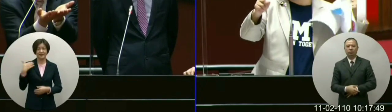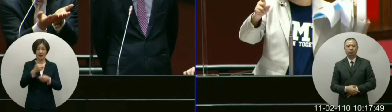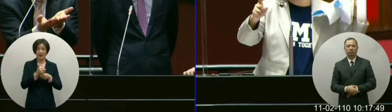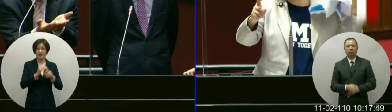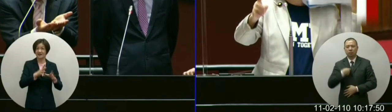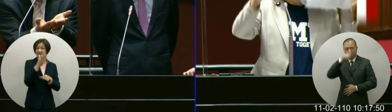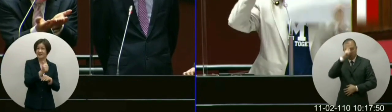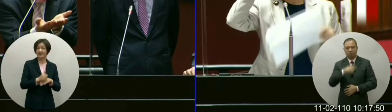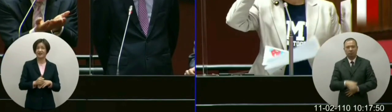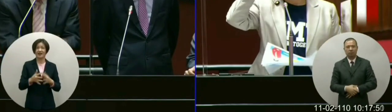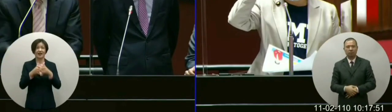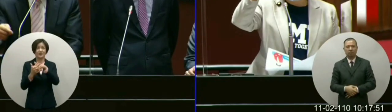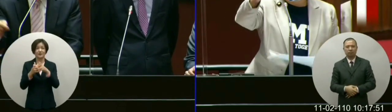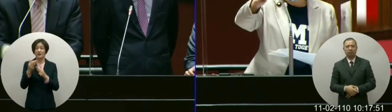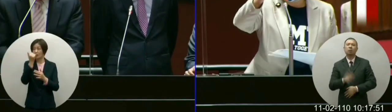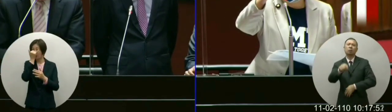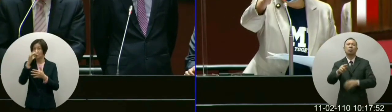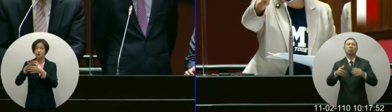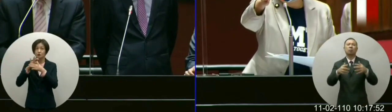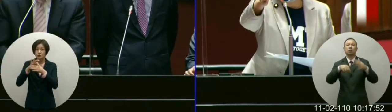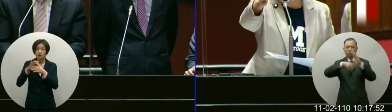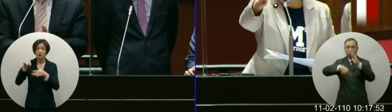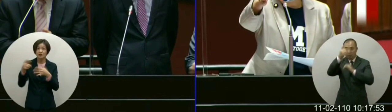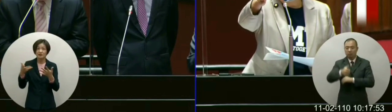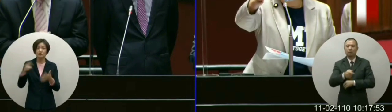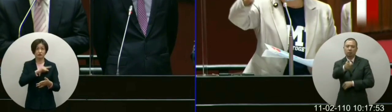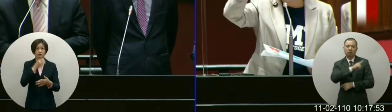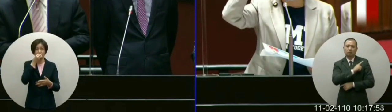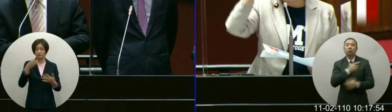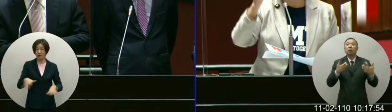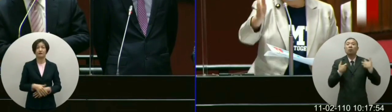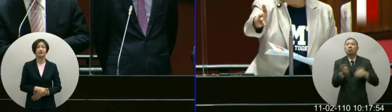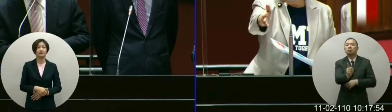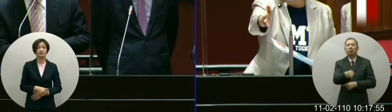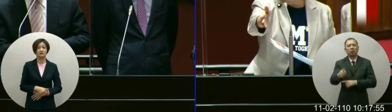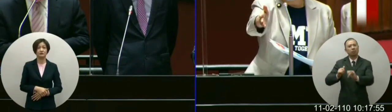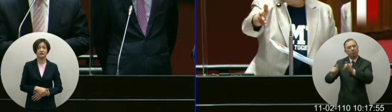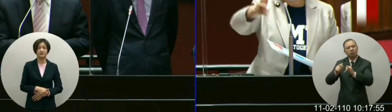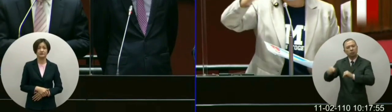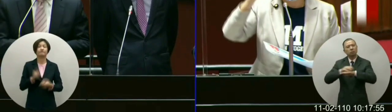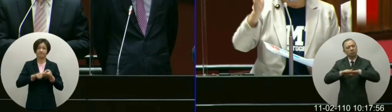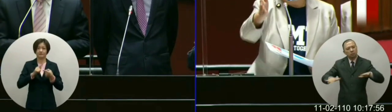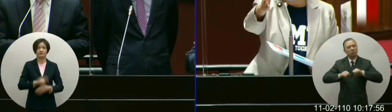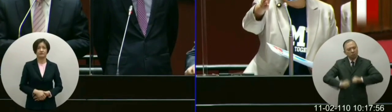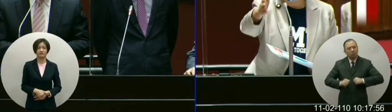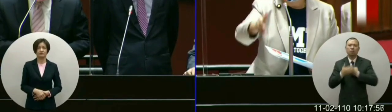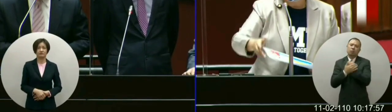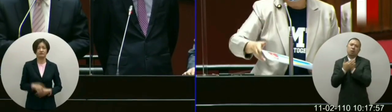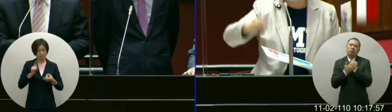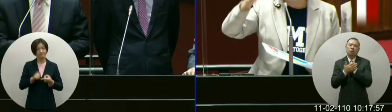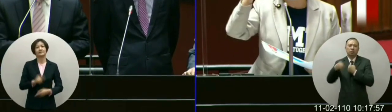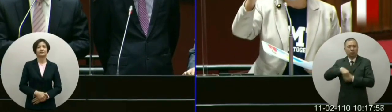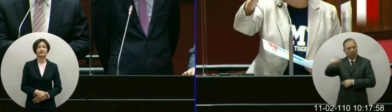端那个美国猪肉出来的时候他有讲依着你的职责就是要让人民健康让人民安